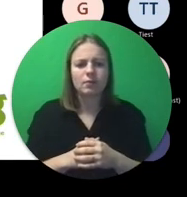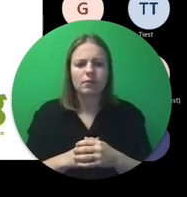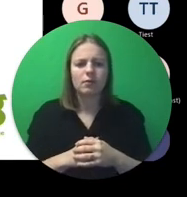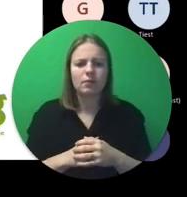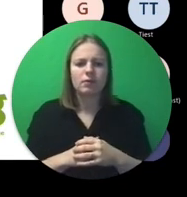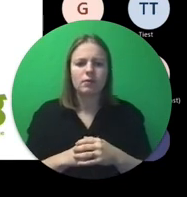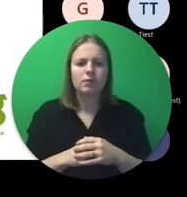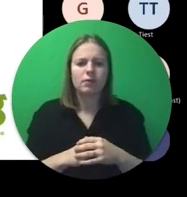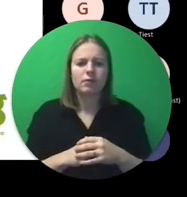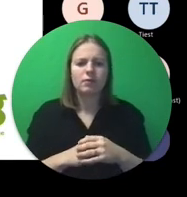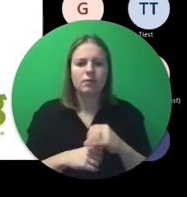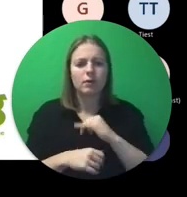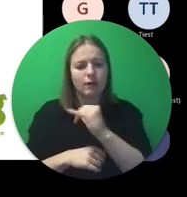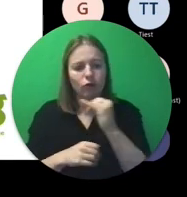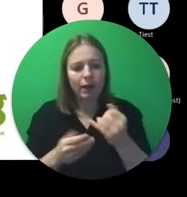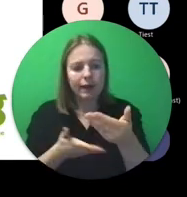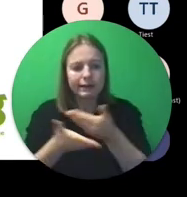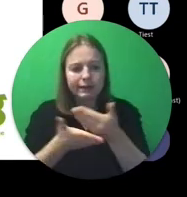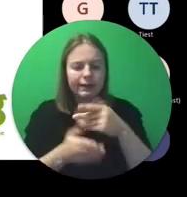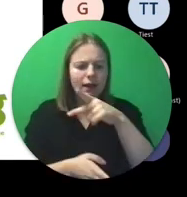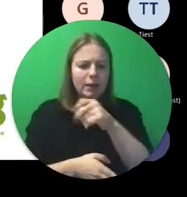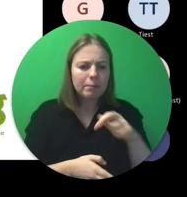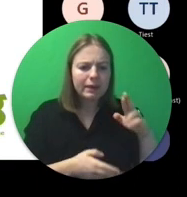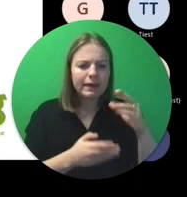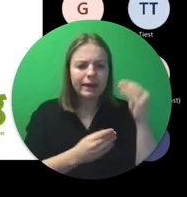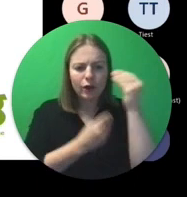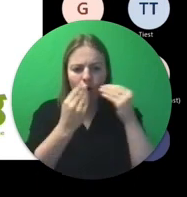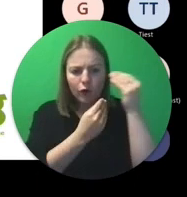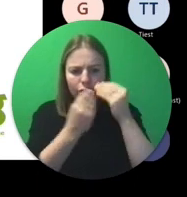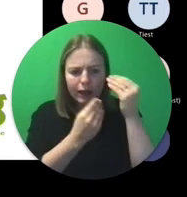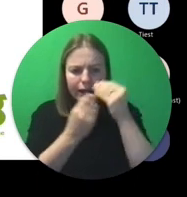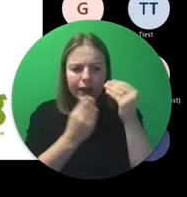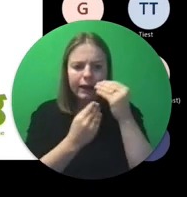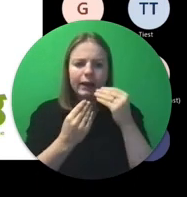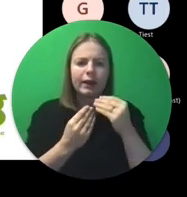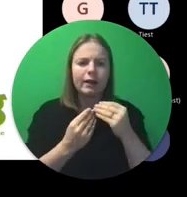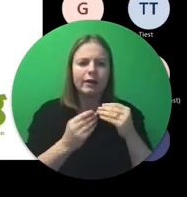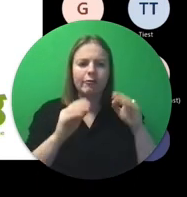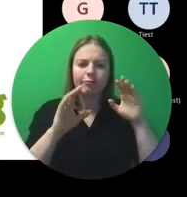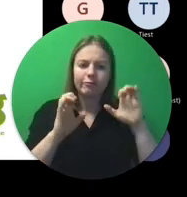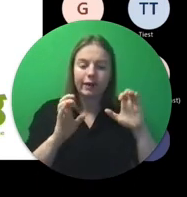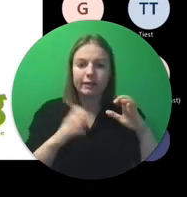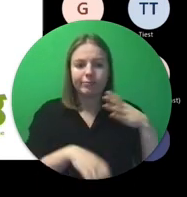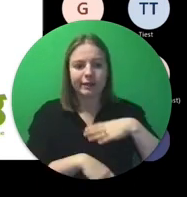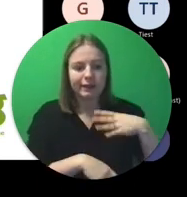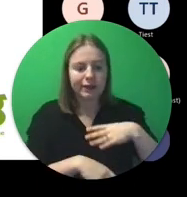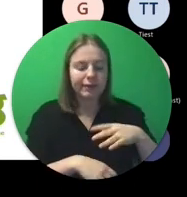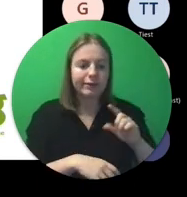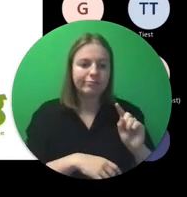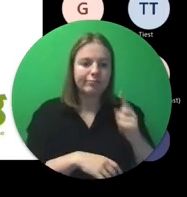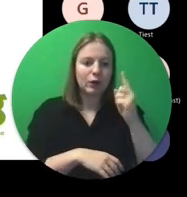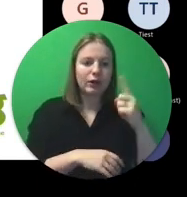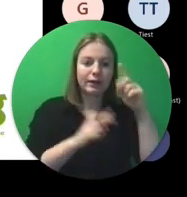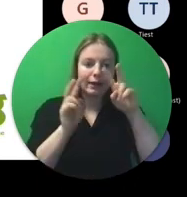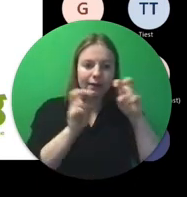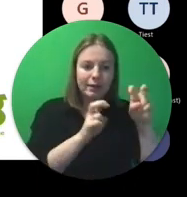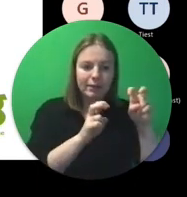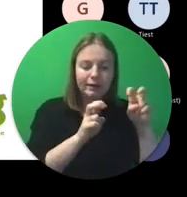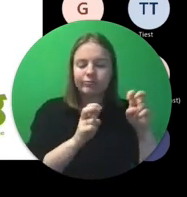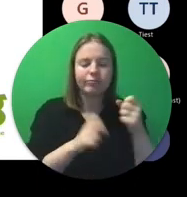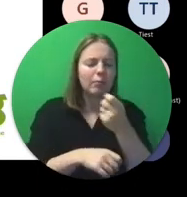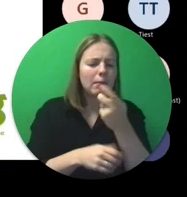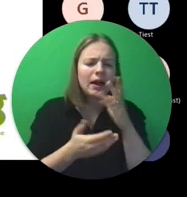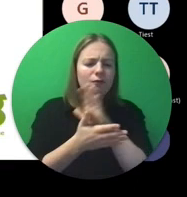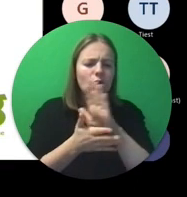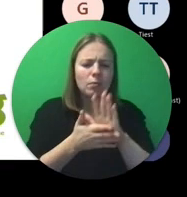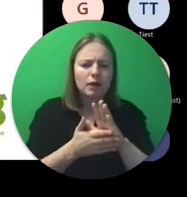informatiedelen, peer learning, rond heel wat boeiende en prioritaire thema's. Om een aantal voorbeelden te